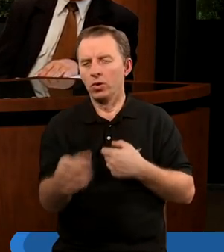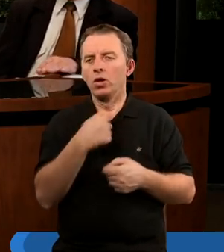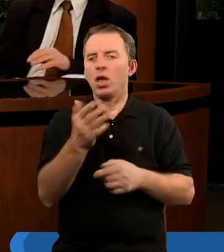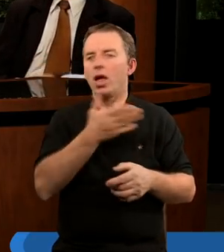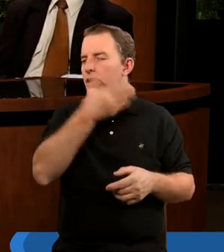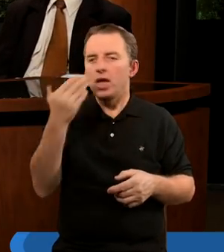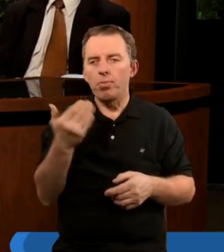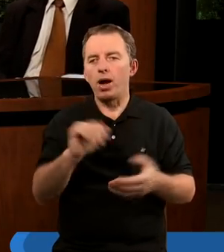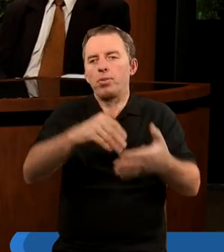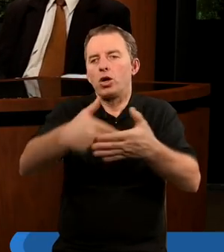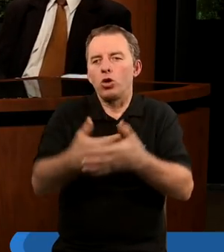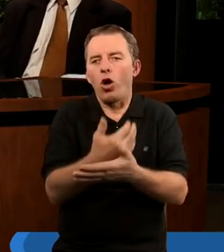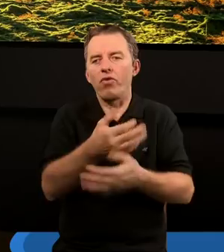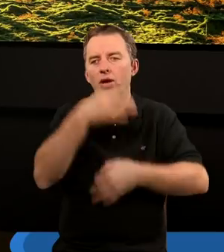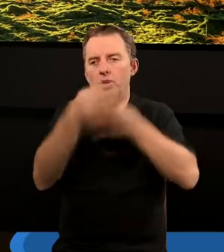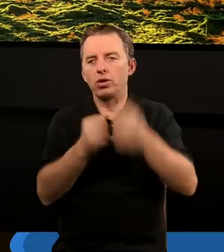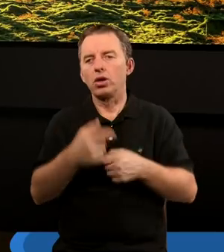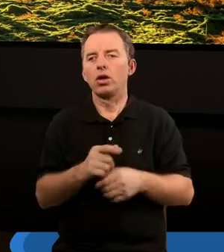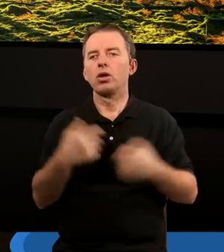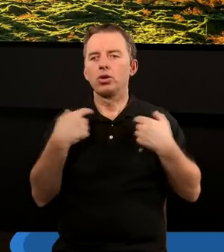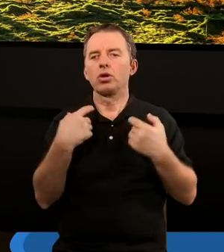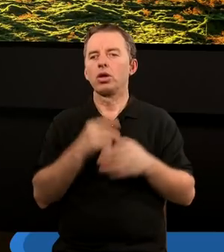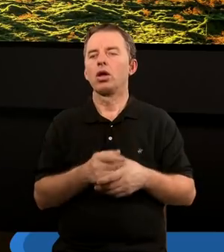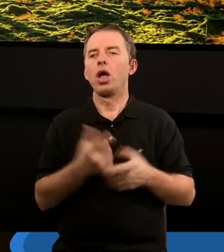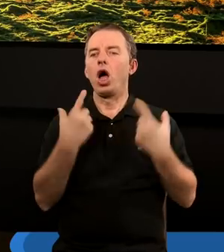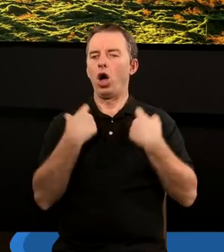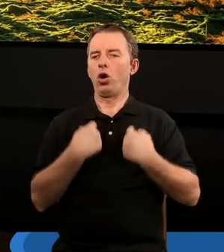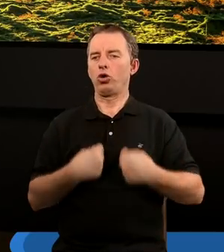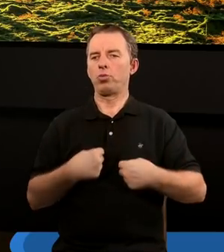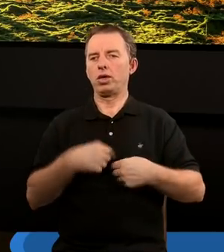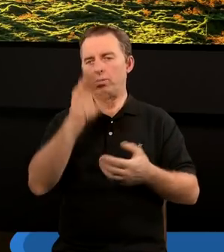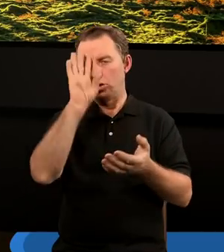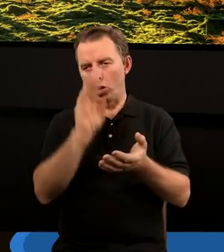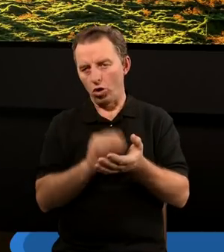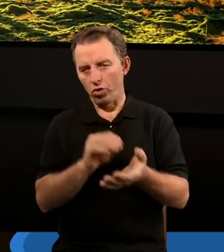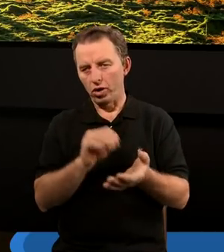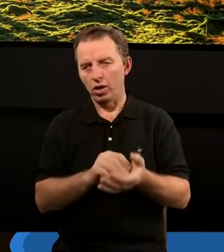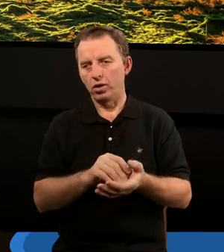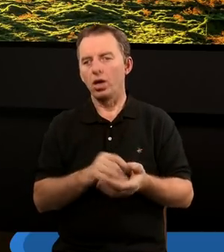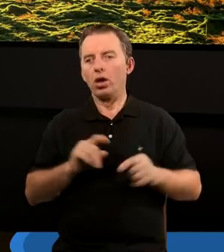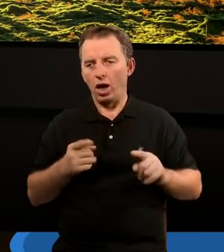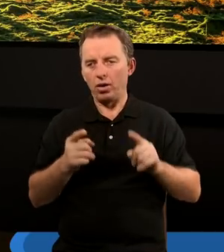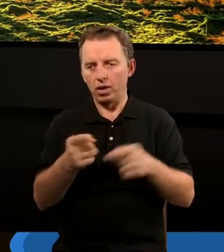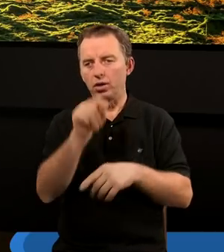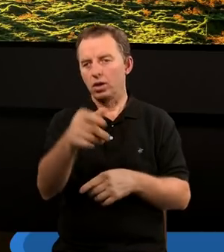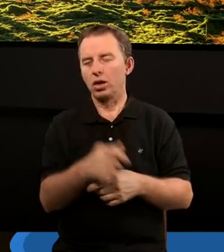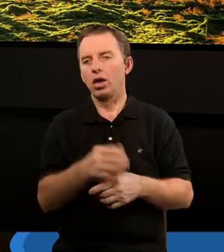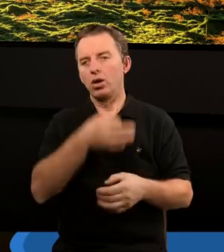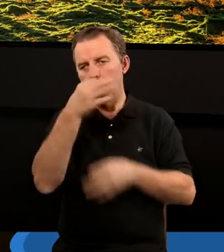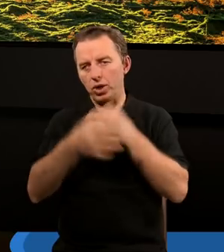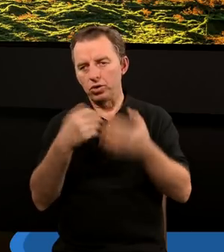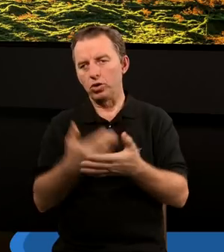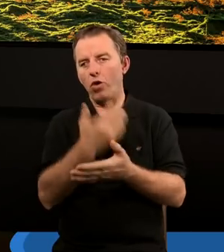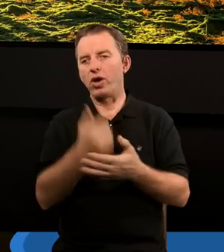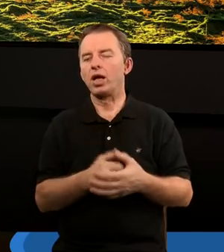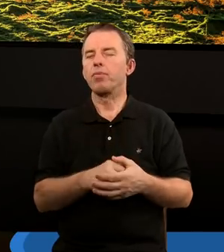nowej pieśni w naszym sercu. To muszę się z wami podzielić takim krótkim, osobistym doświadczeniem. Zainspirowałeś mnie, mówiąc o tej nowej pieśni,